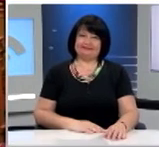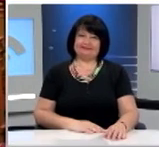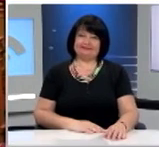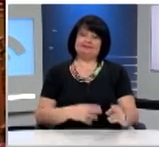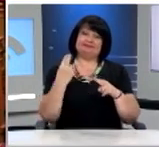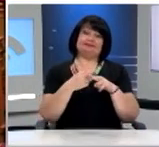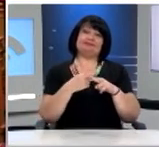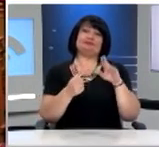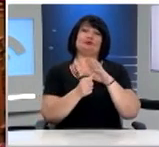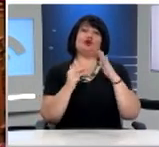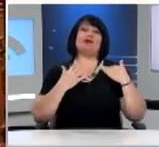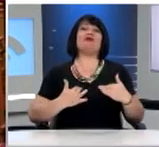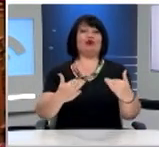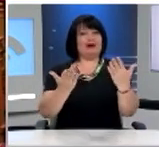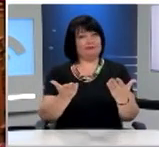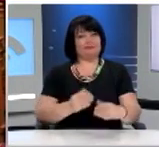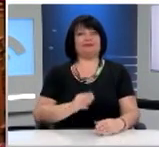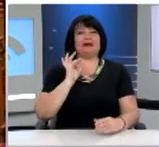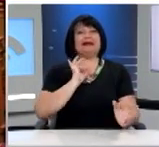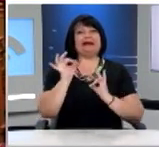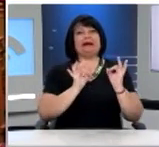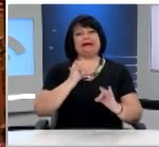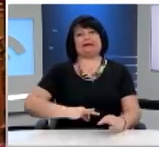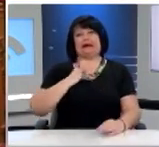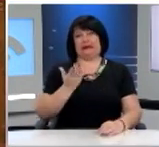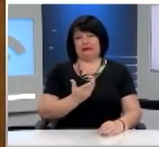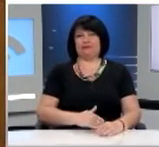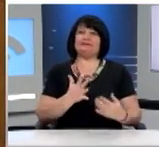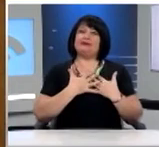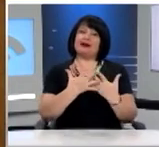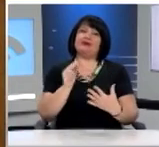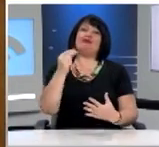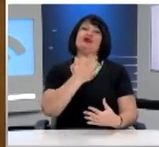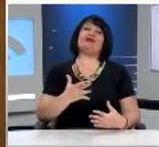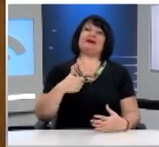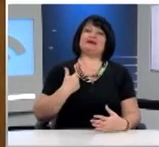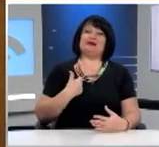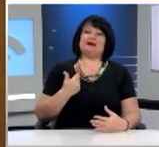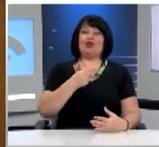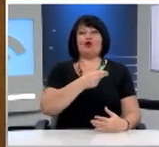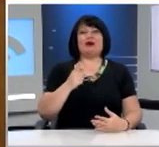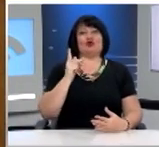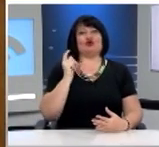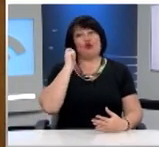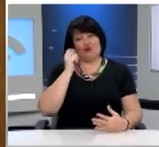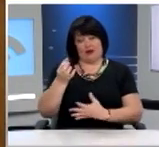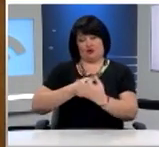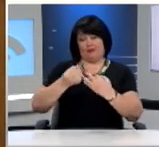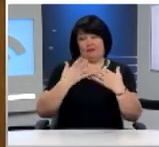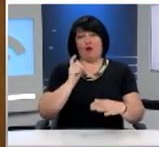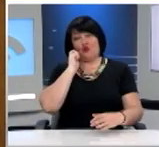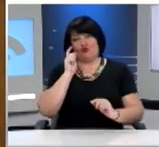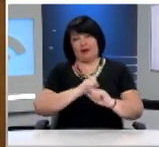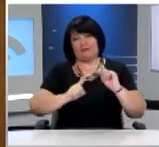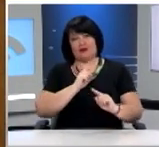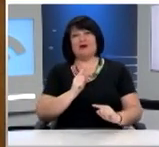Αξιότιμε κύριε Πρόεδρε της Βουλής Κυρίες και κύριοι, αγαπητοί έφηβου Βουλευτές ονομάζομαι Θωμάς Κοτρότσιος όπως προαναφέρθηκε